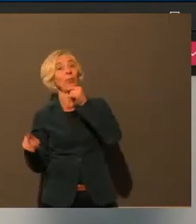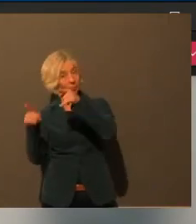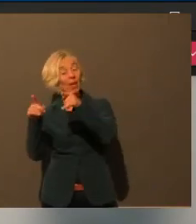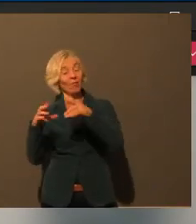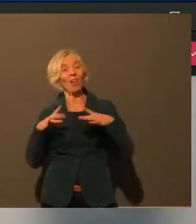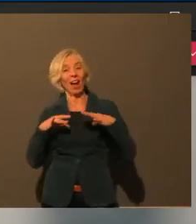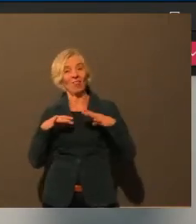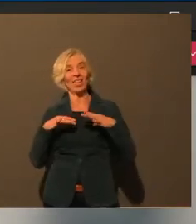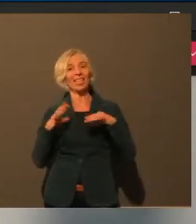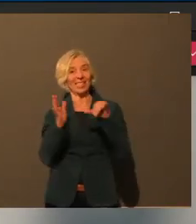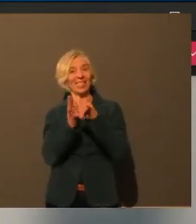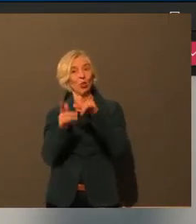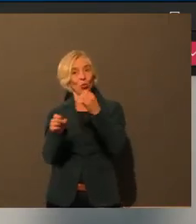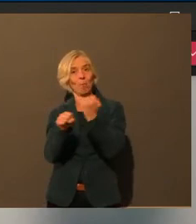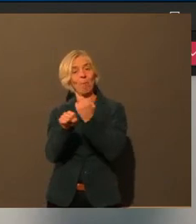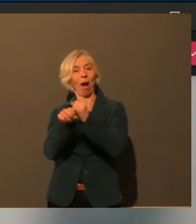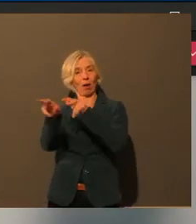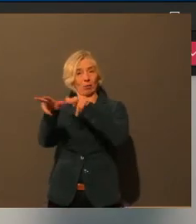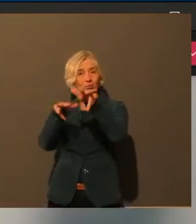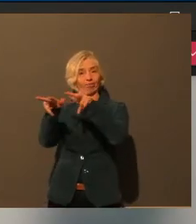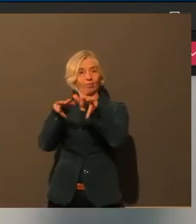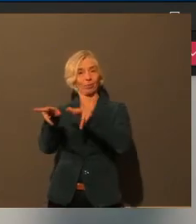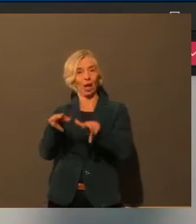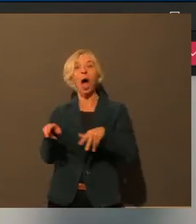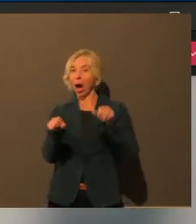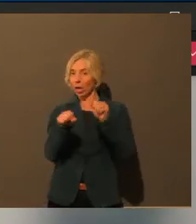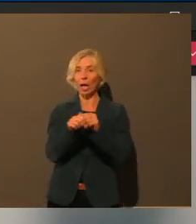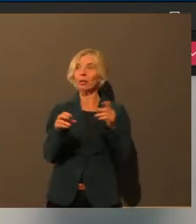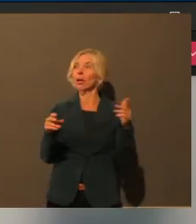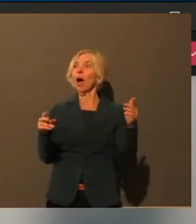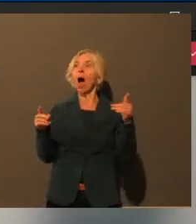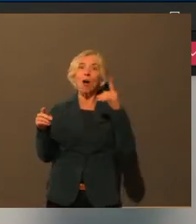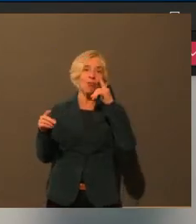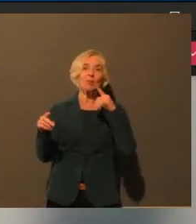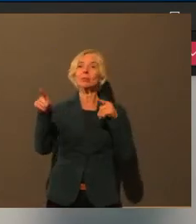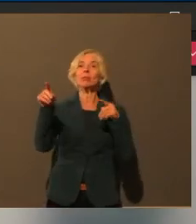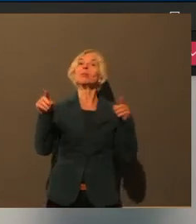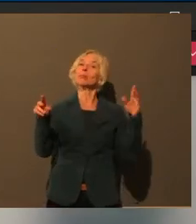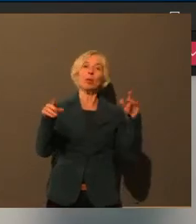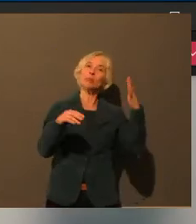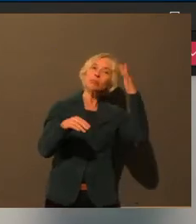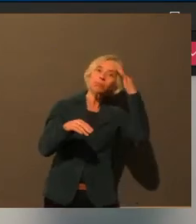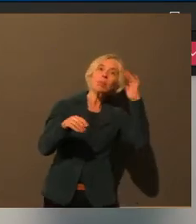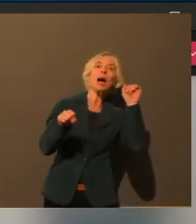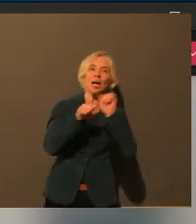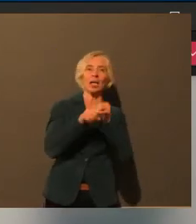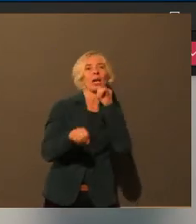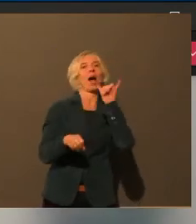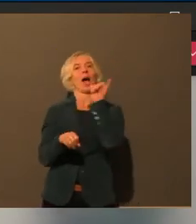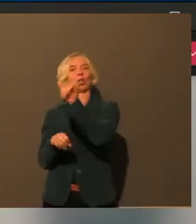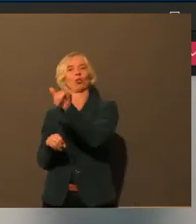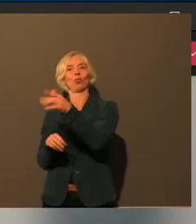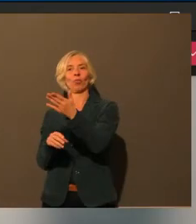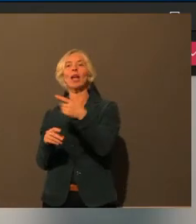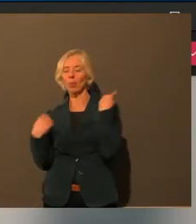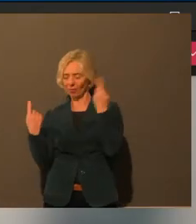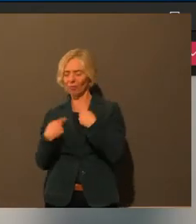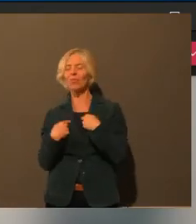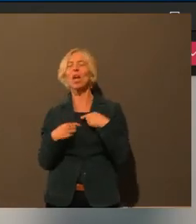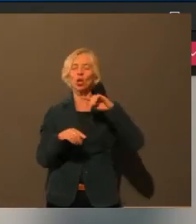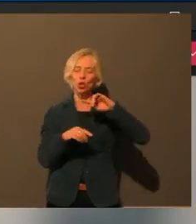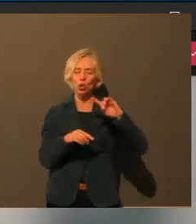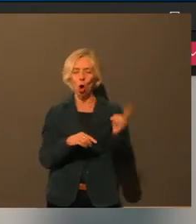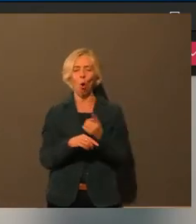organisiert. Aber das werden wir gerne auch noch mal in den nächsten Tagen ein bisschen größer publik machen, sodass sich dann auch alle, die